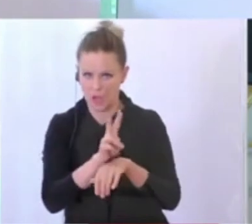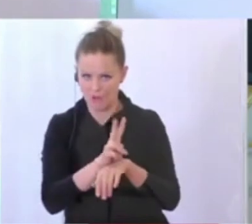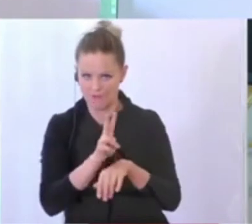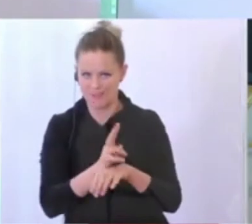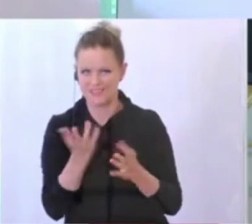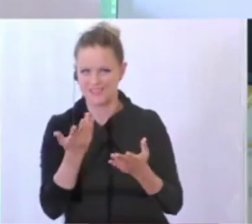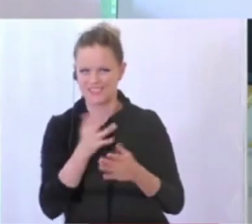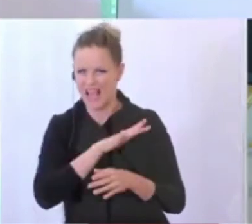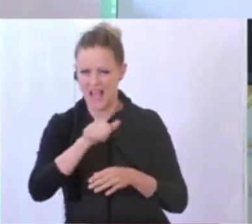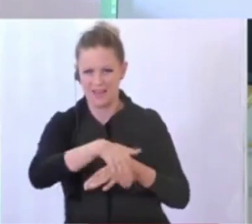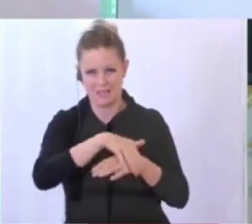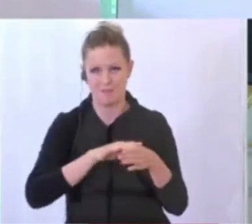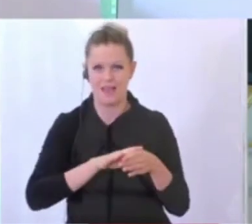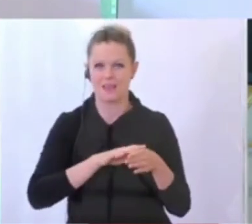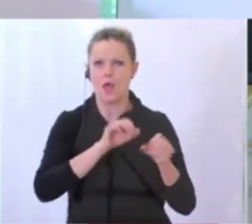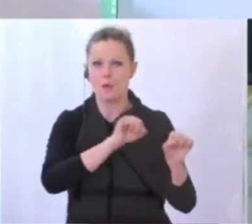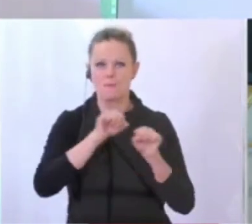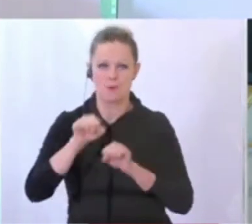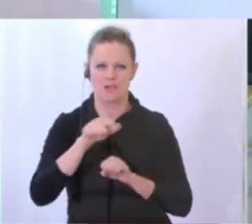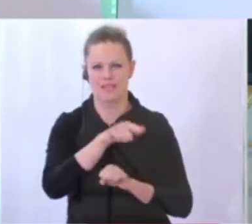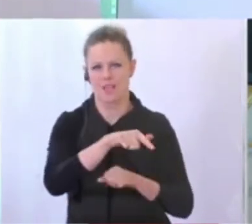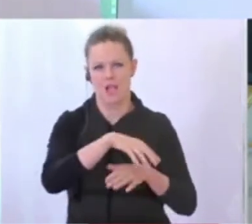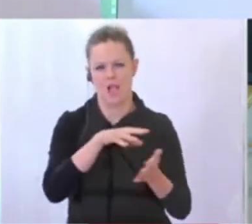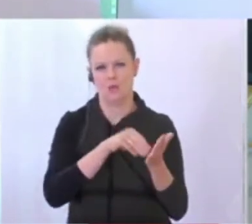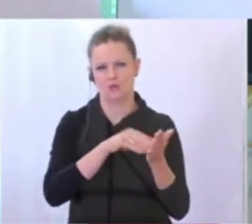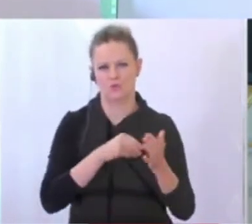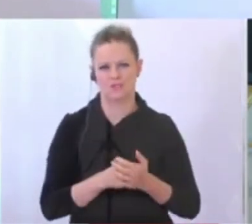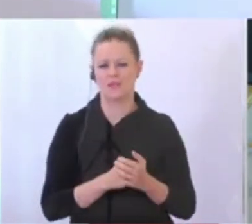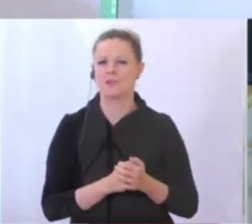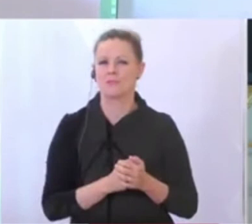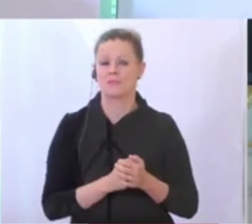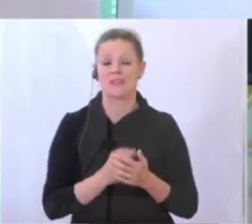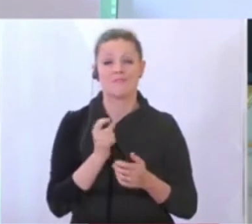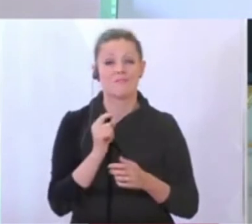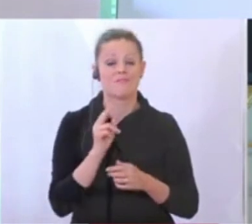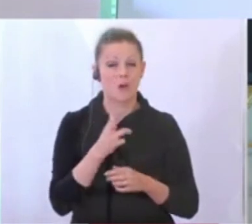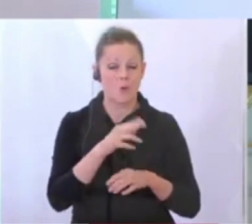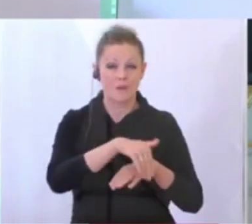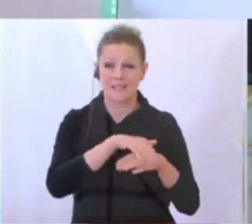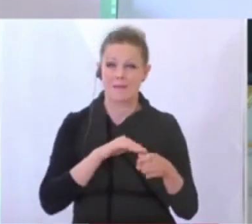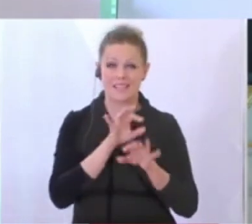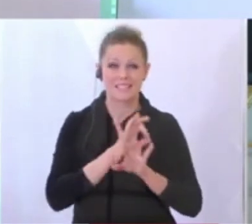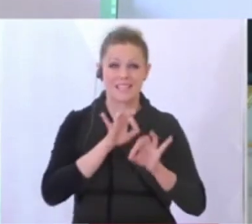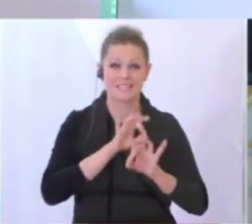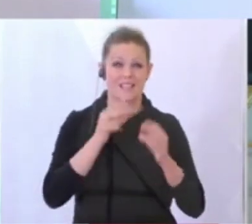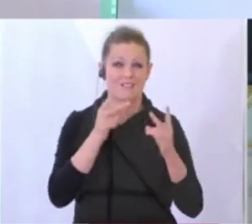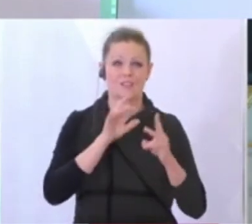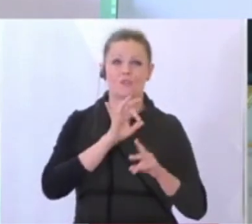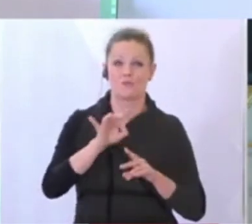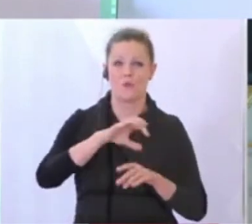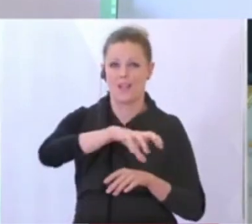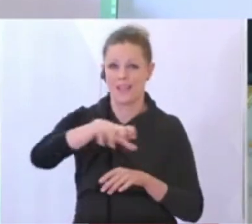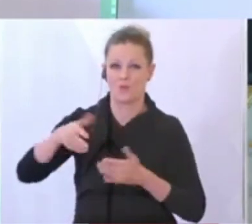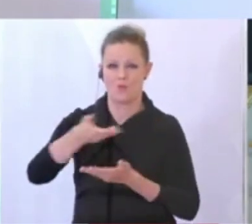werden, dass alle Gemeinden in die Lage kommen. Insbesondere deshalb, weil sie ein ganz wichtiger Impulsgeber für die Regionalwirtschaft sind